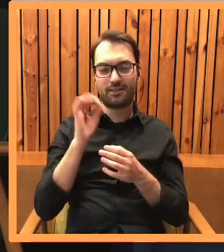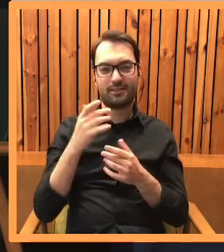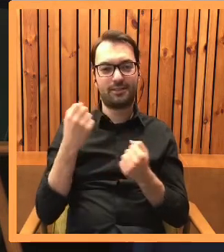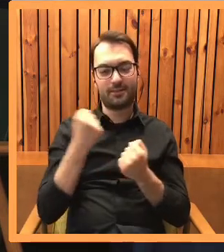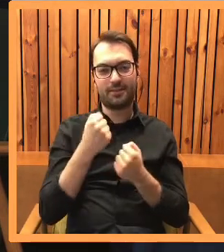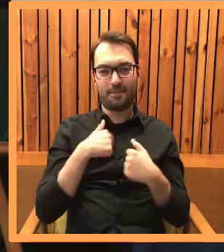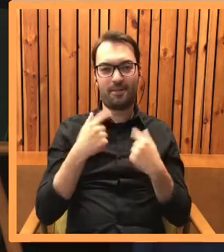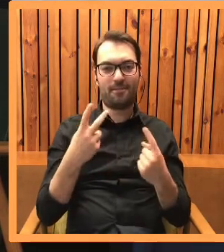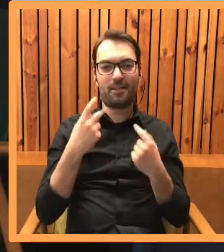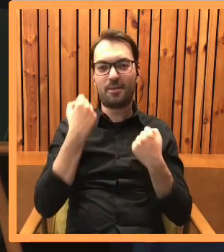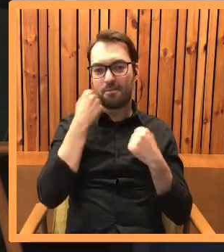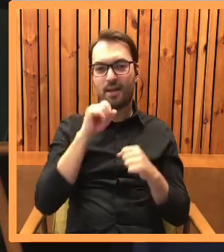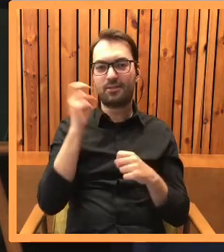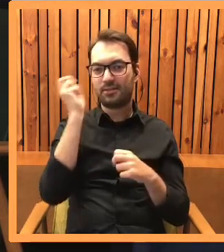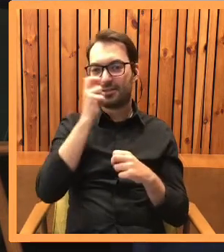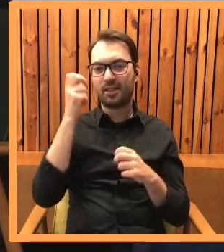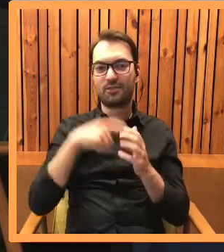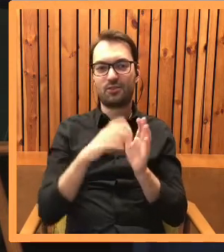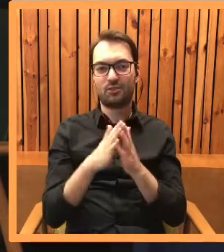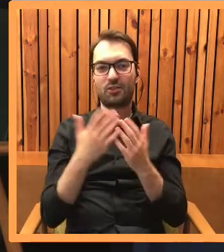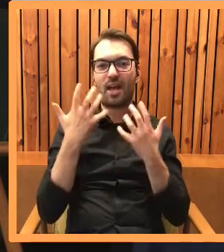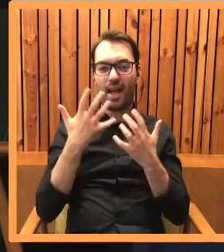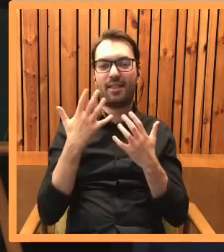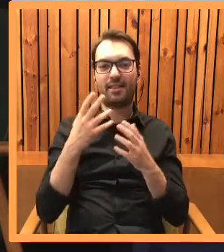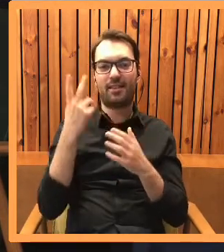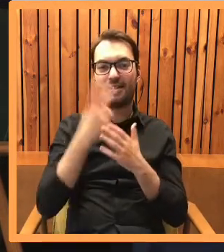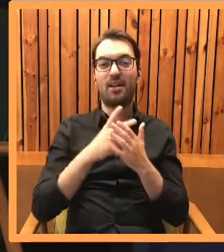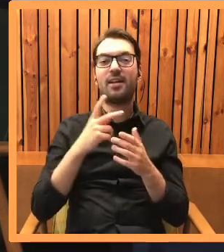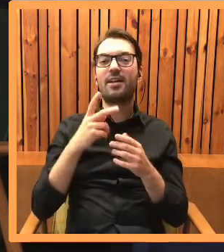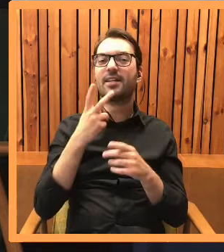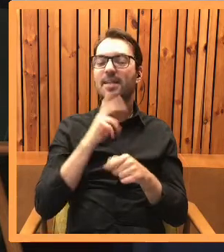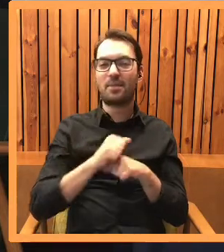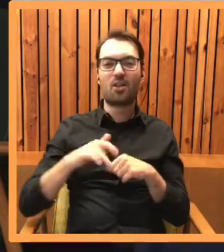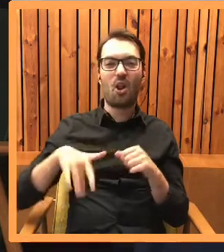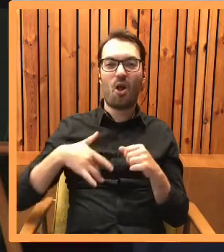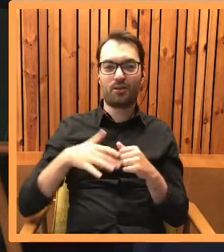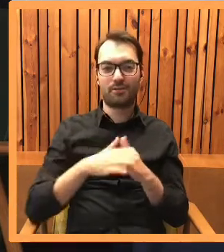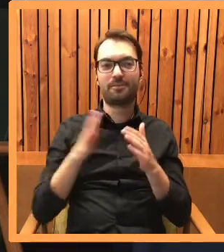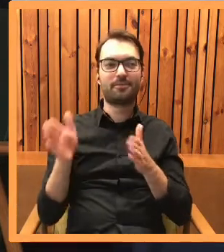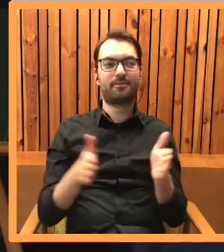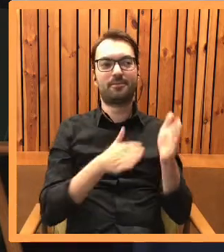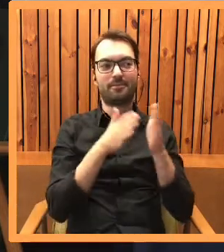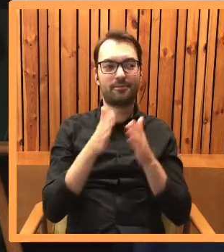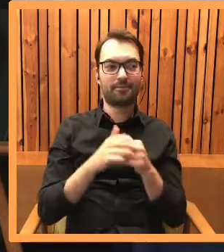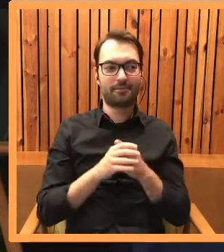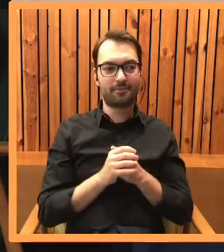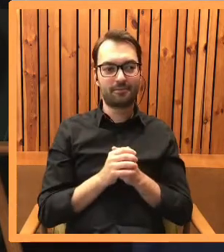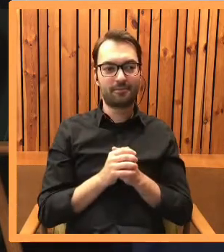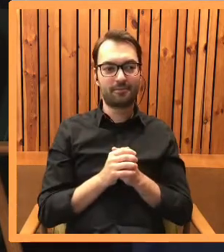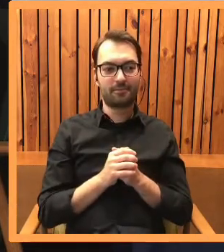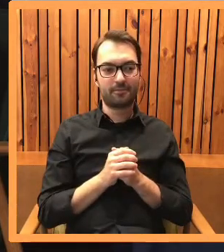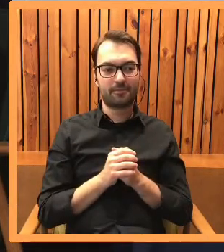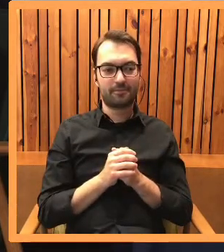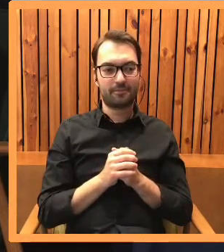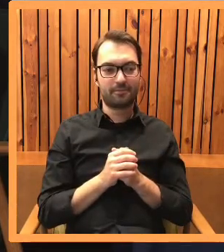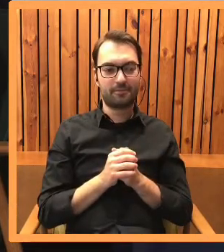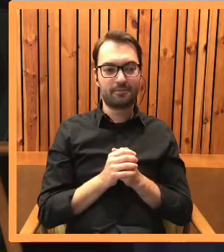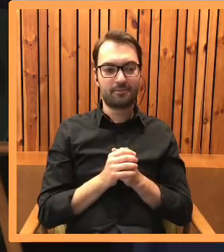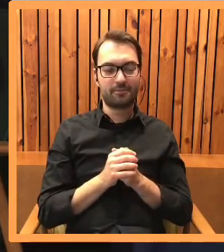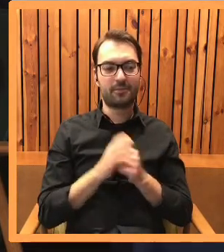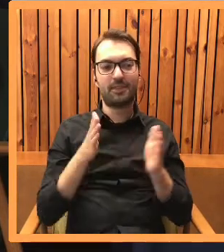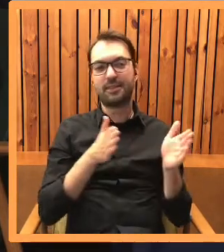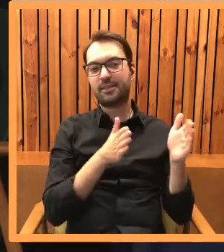mają szczególne miejsce. Bardzo jestem ciekawa tej książki. Chętnie poznam Lorda. No to zanurzamy się w takim razie teraz z Lordem i